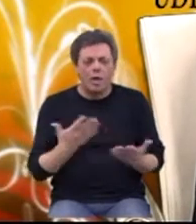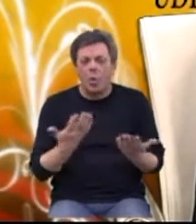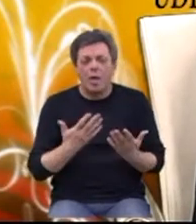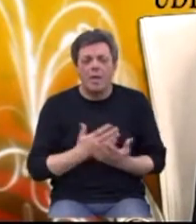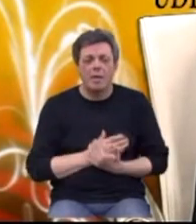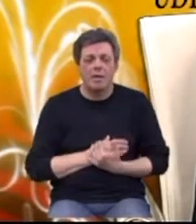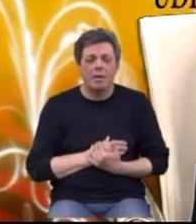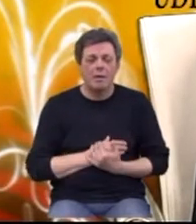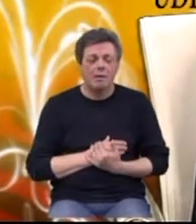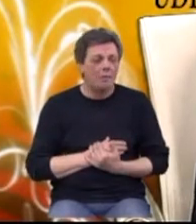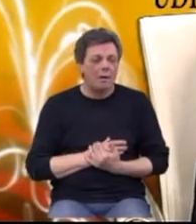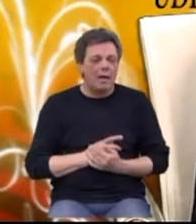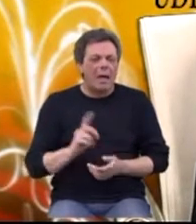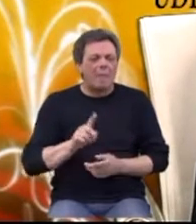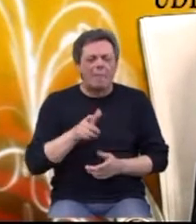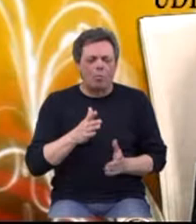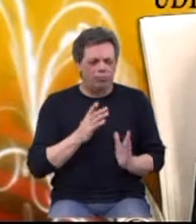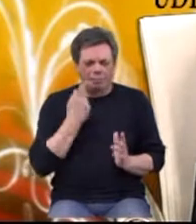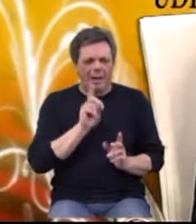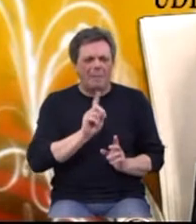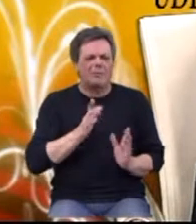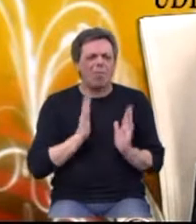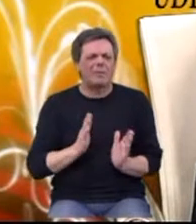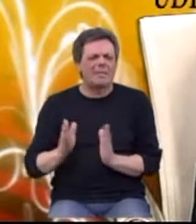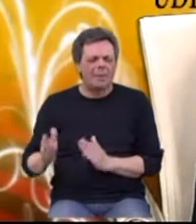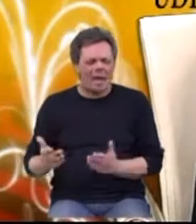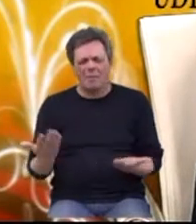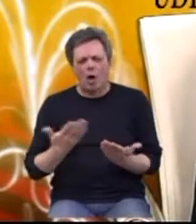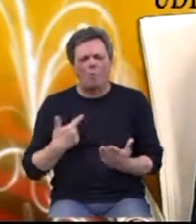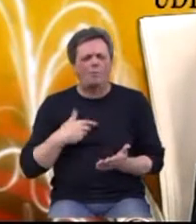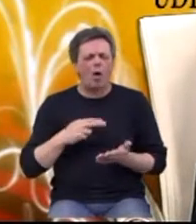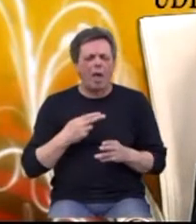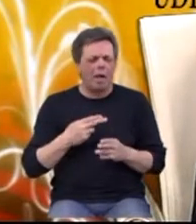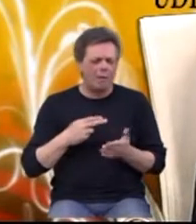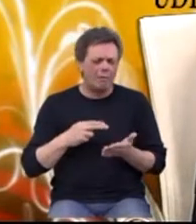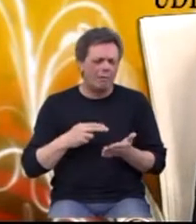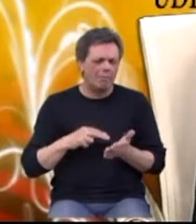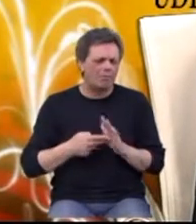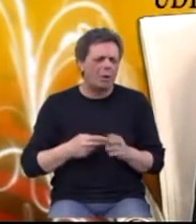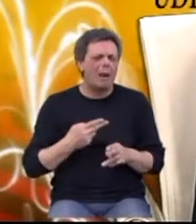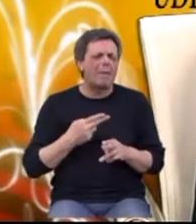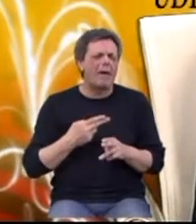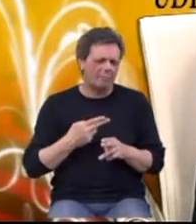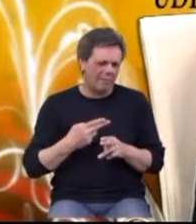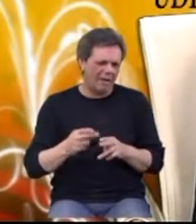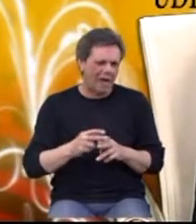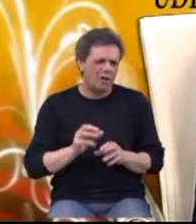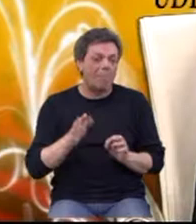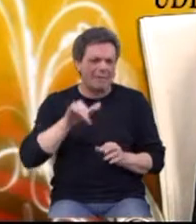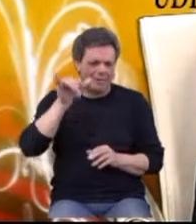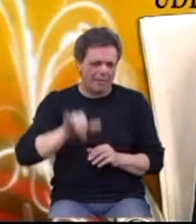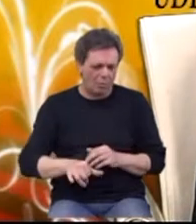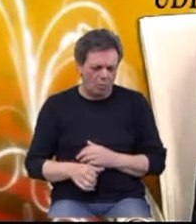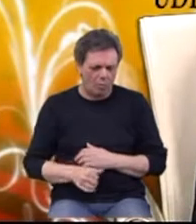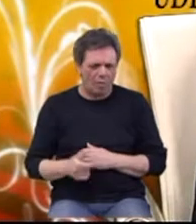nemaju tu disciplinu da bi svoje probleme riješili bez kirurgije. I onda danas